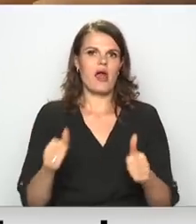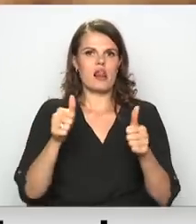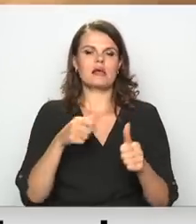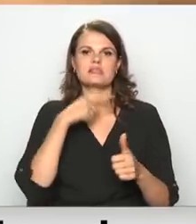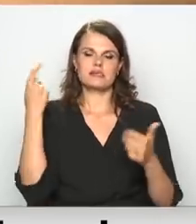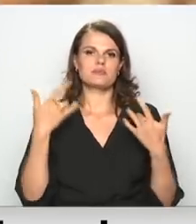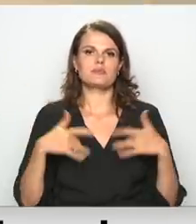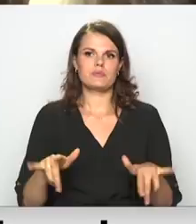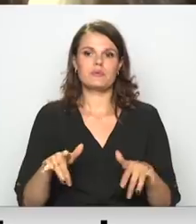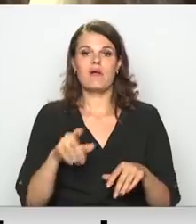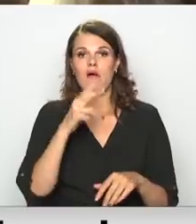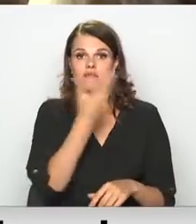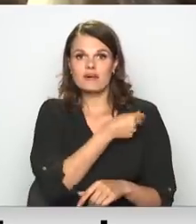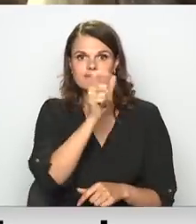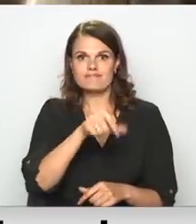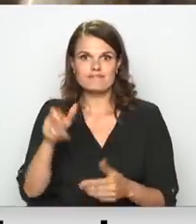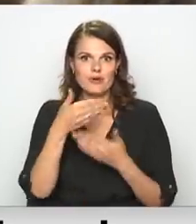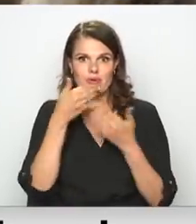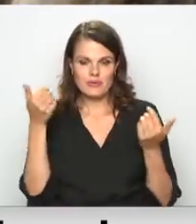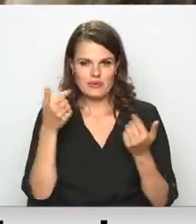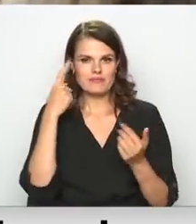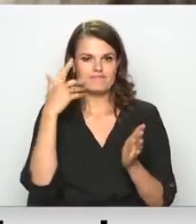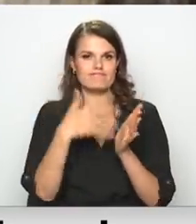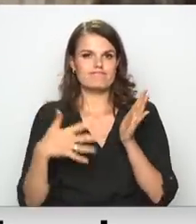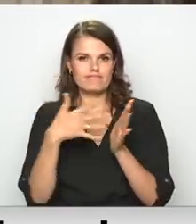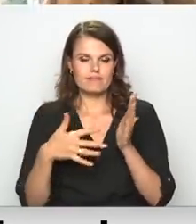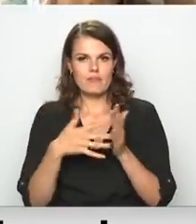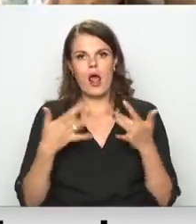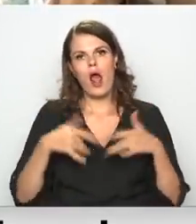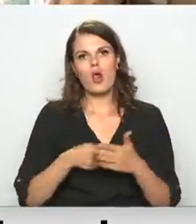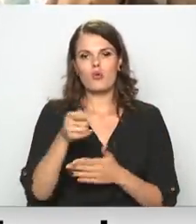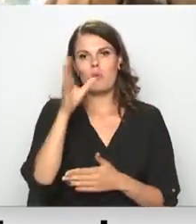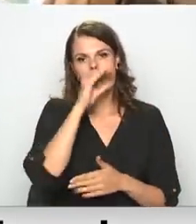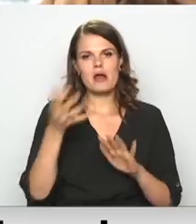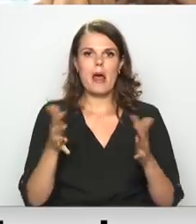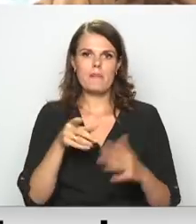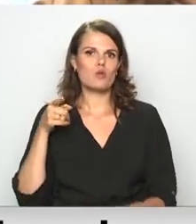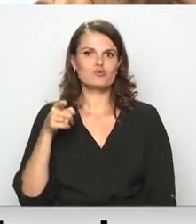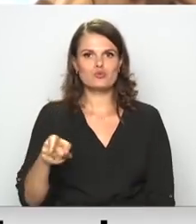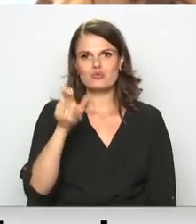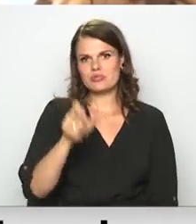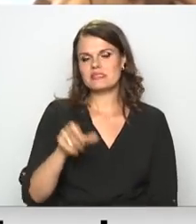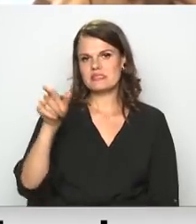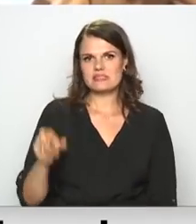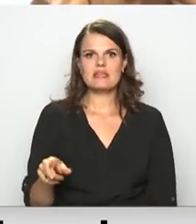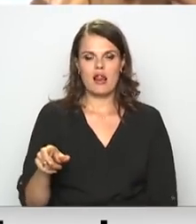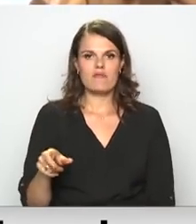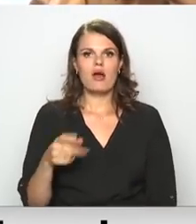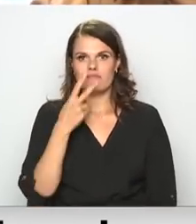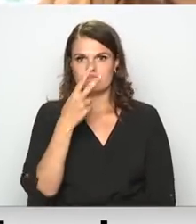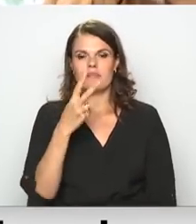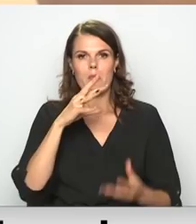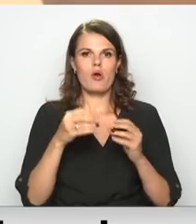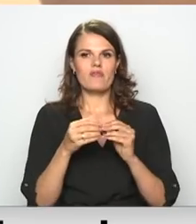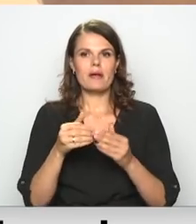Ņemot vērā nevakcinēto skaitu, aprēķināts, ka atlūgumus varot iesniegt līdz pat tūkstotim personu. Tāpat viņi lēš, ka ņemot vērā